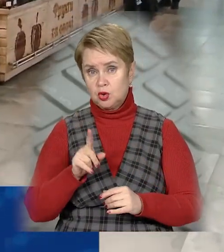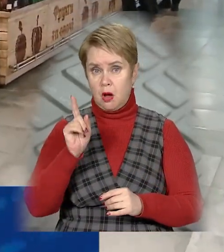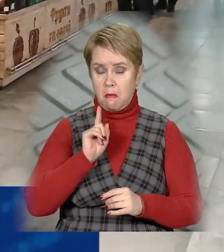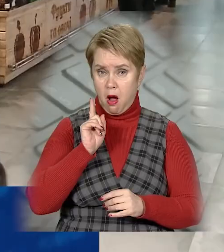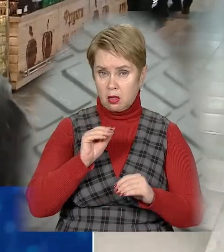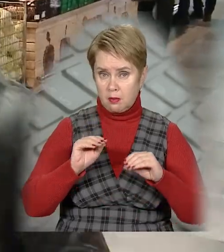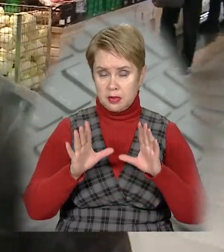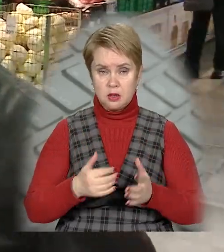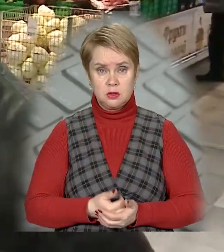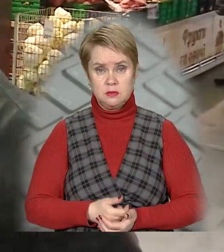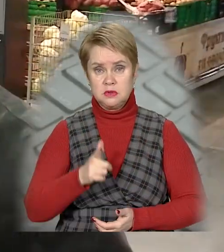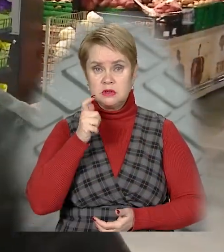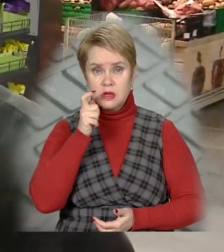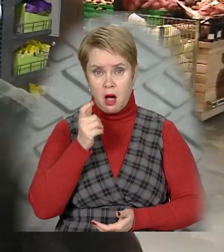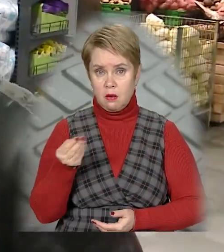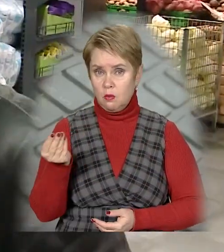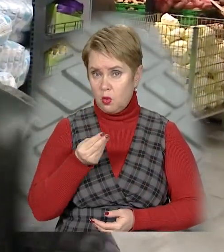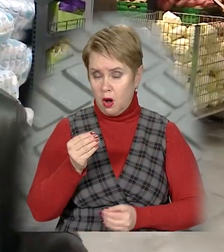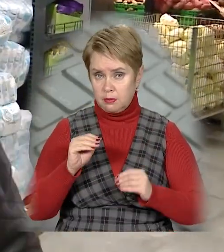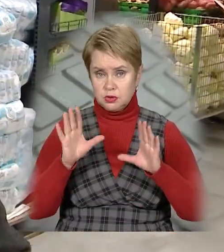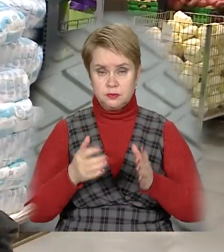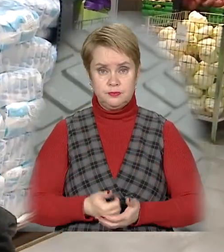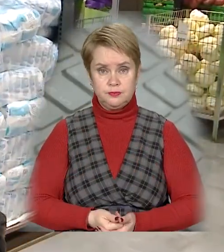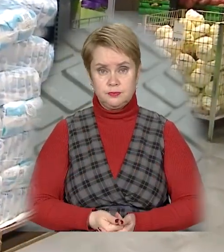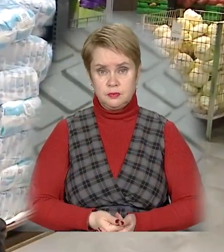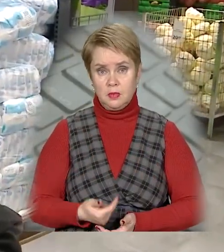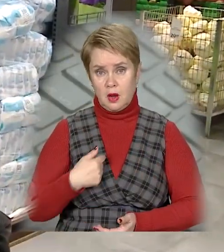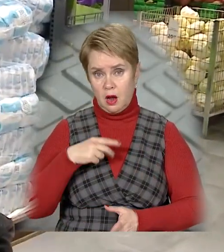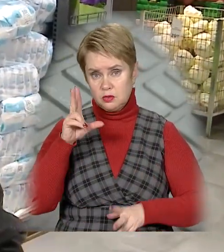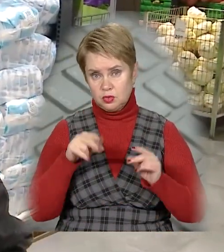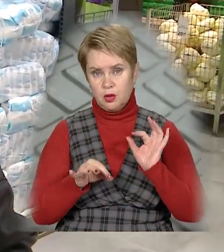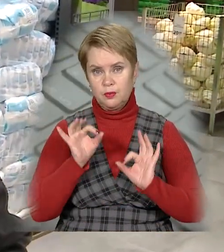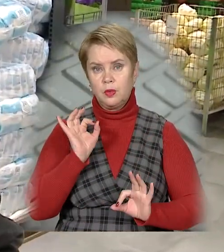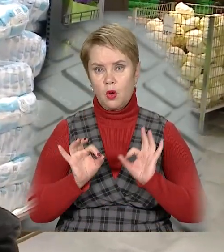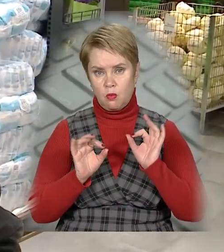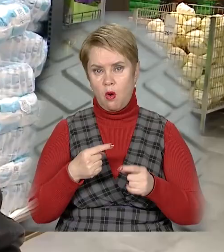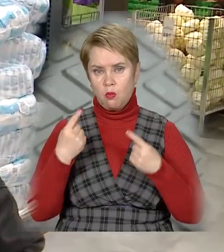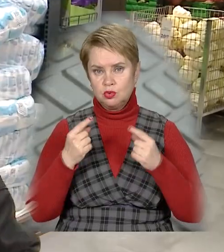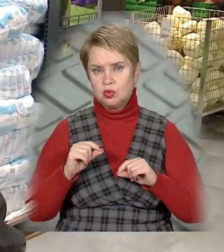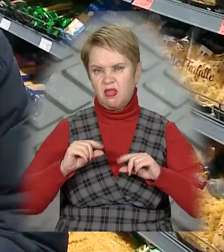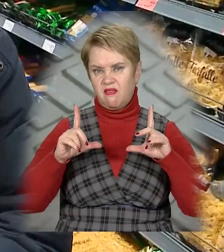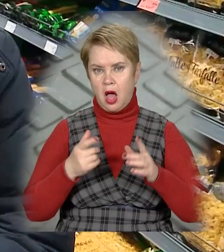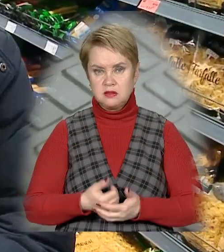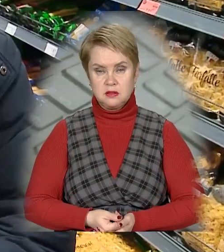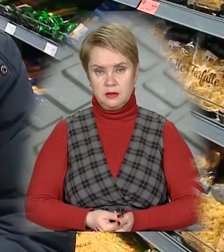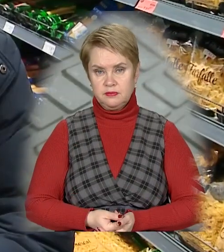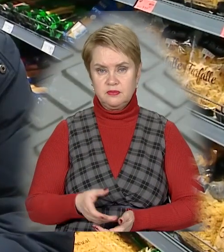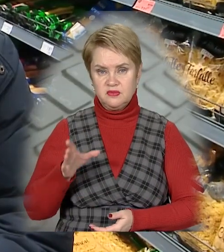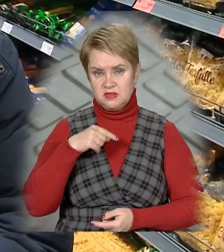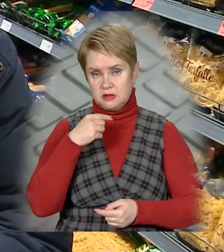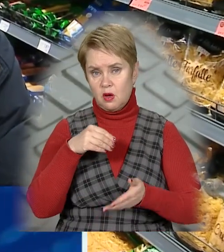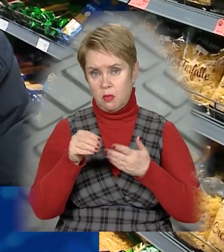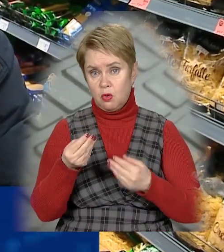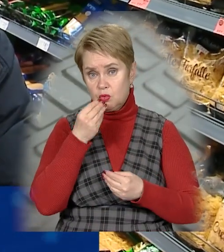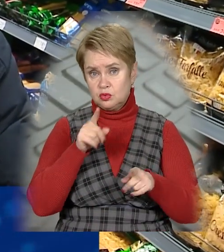манка, сахар, мука, я вважаю, нормально. Це звичайна інфляція. Все так же купую.